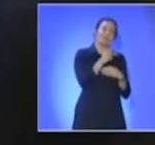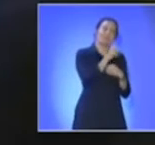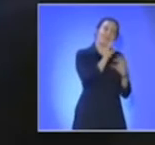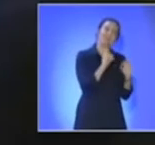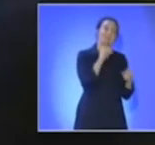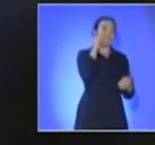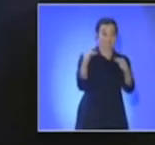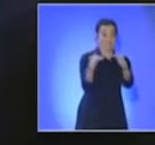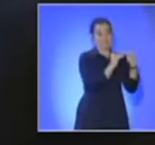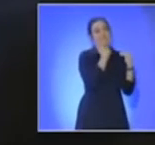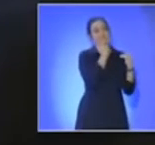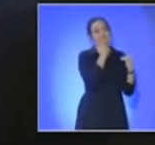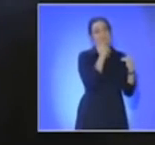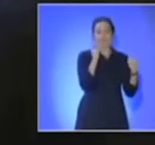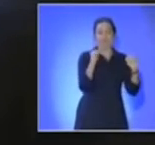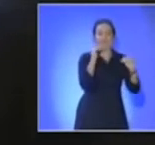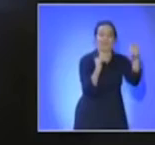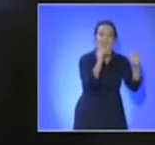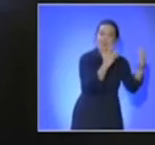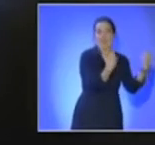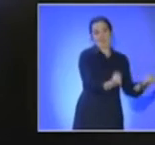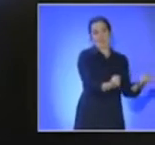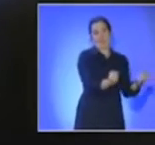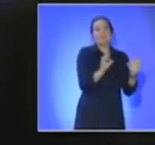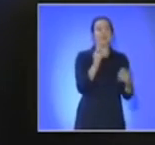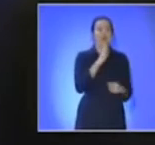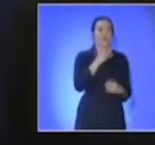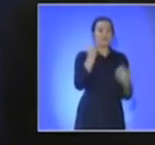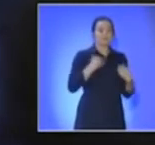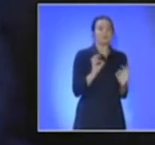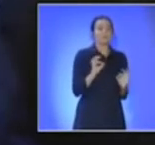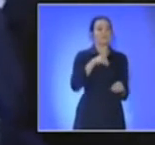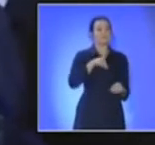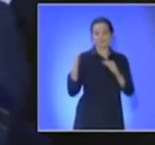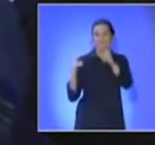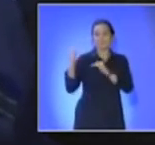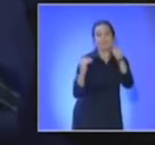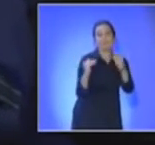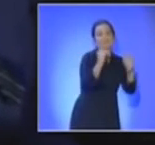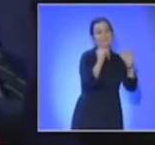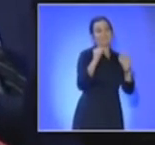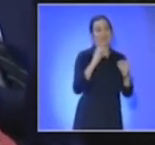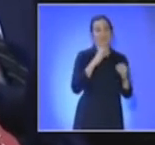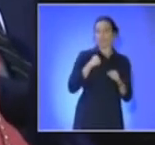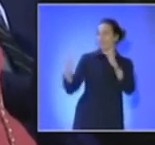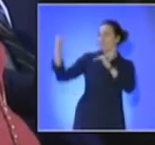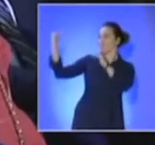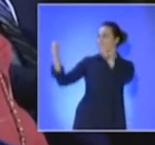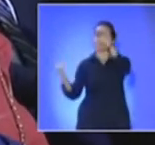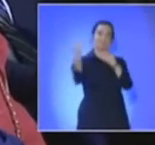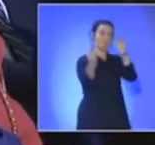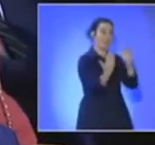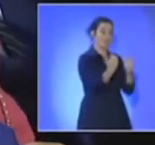Κάτι τέτοιο είναι αντίθετο στην ανθρώπινη φύση. Όσοι το επιχείρησαν, καταστρατήγησαν τελικά την ίδια τη δημοκρατία